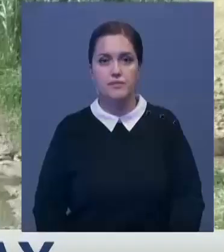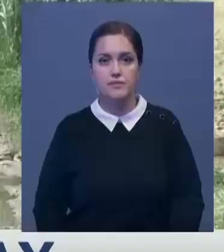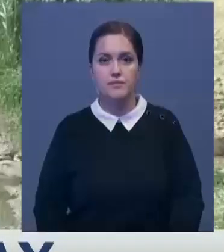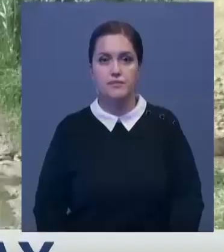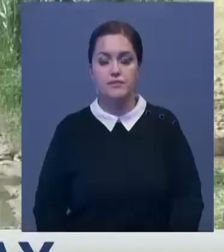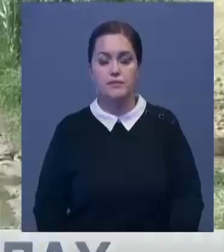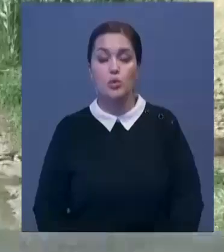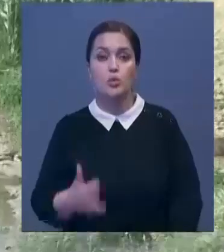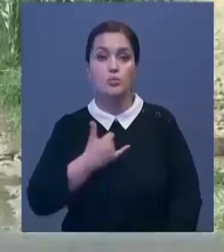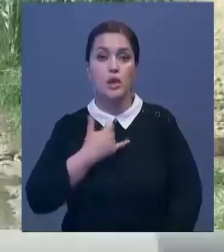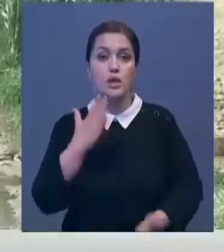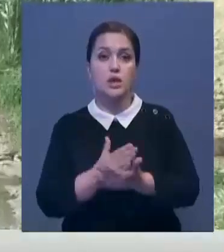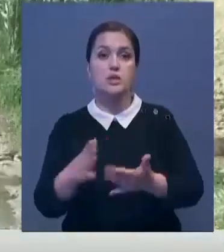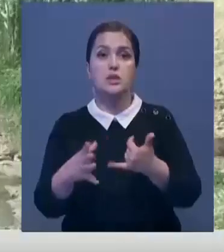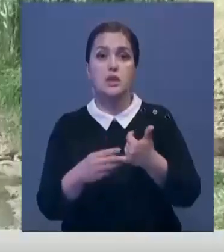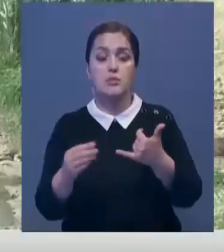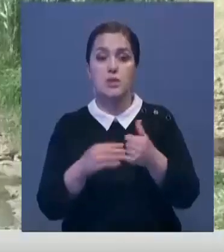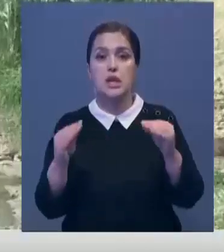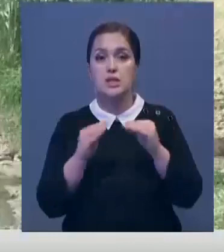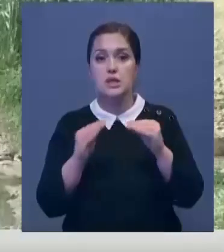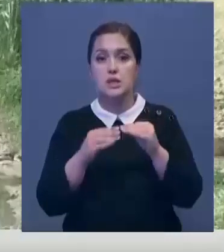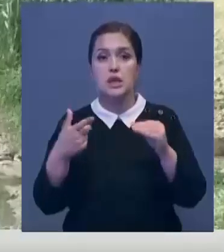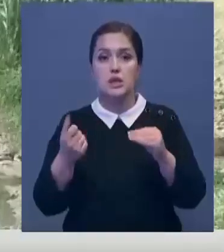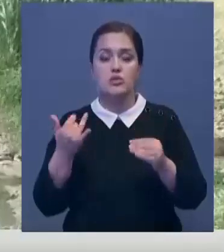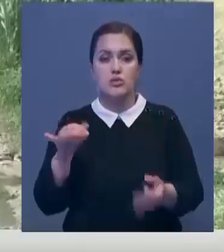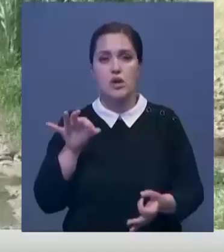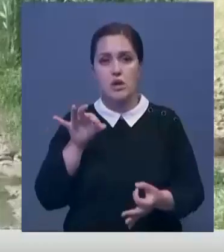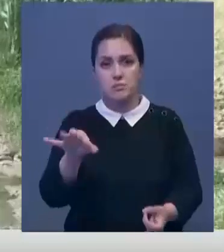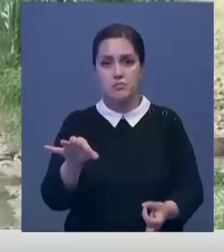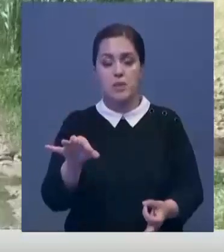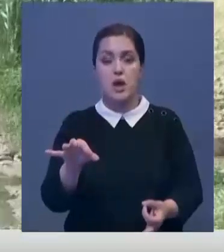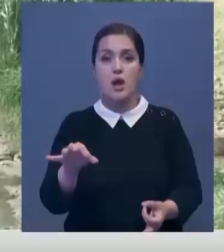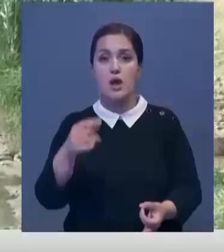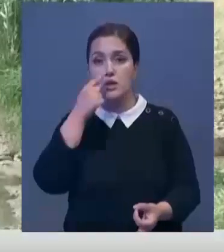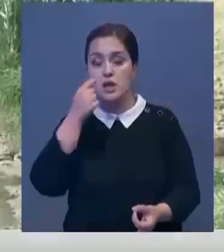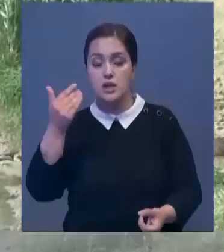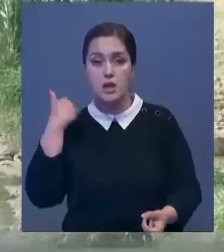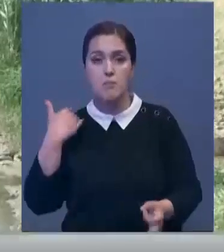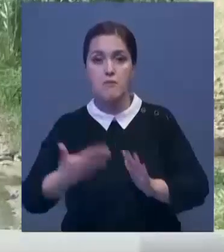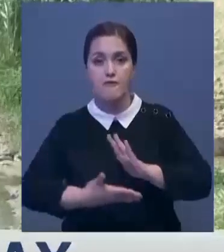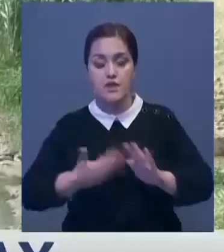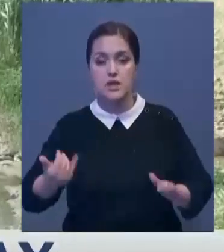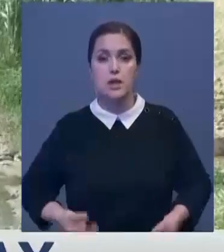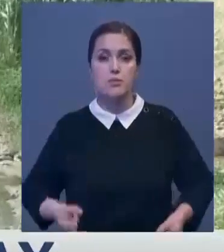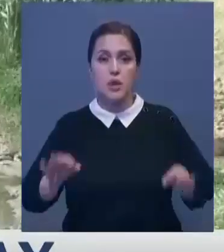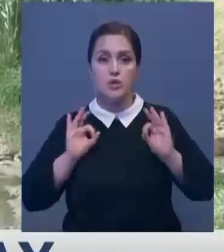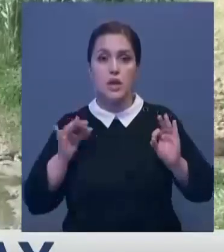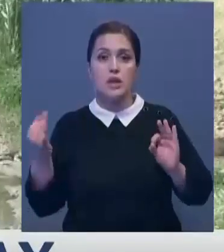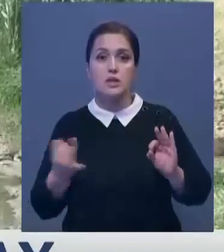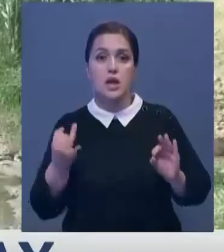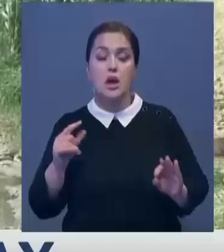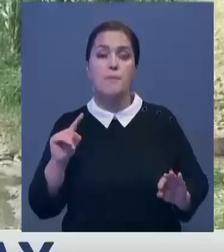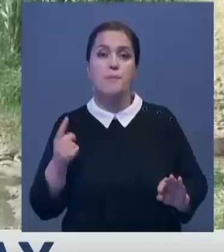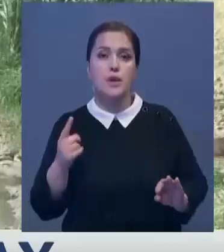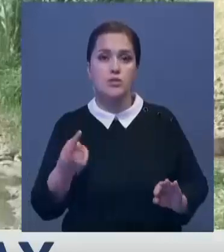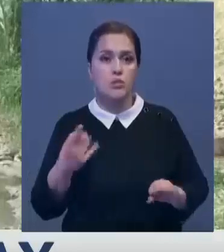У меня есть участок, площадью 10 гектаров, который сейчас простаивает просто так. Недавно меня вызвали в прокуратуру. Интересовались, мол, почему не